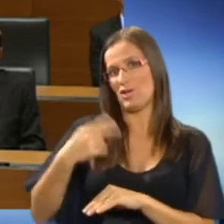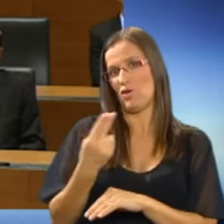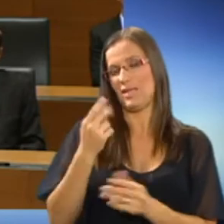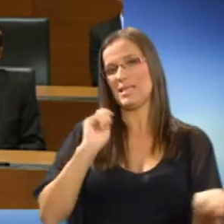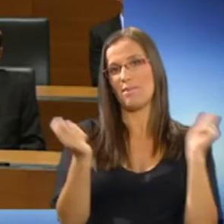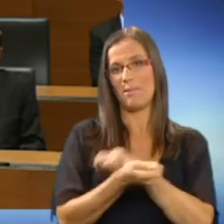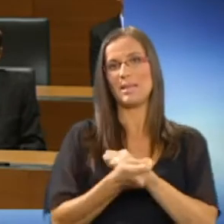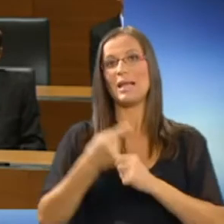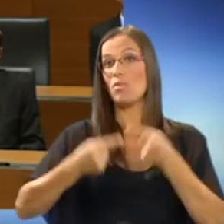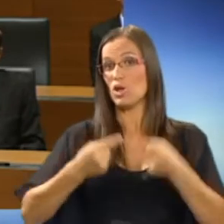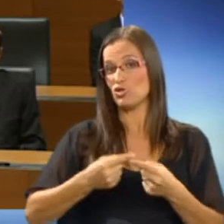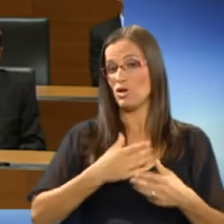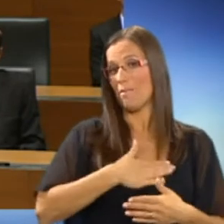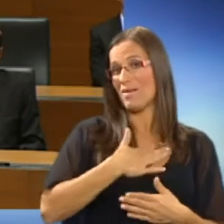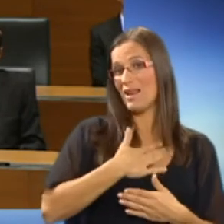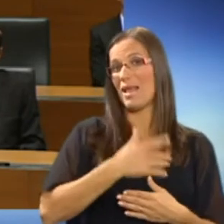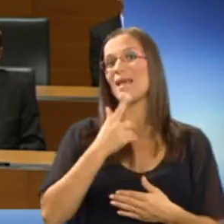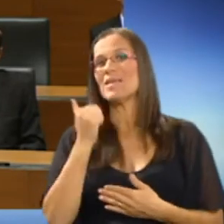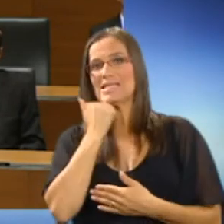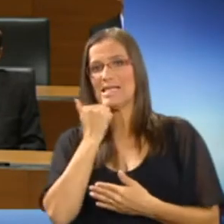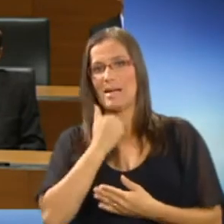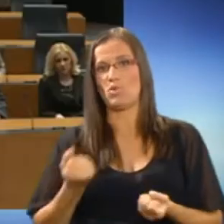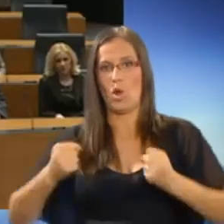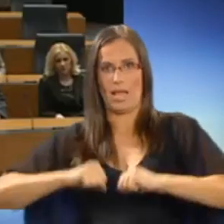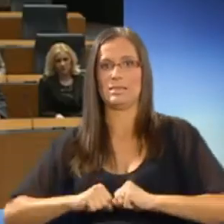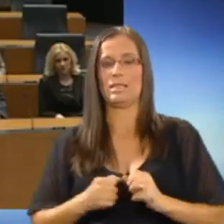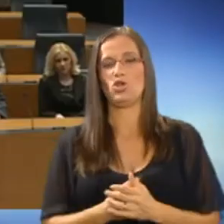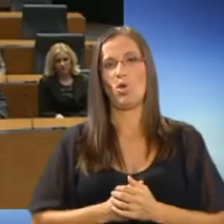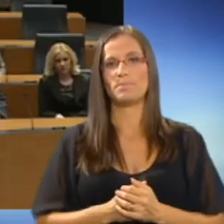politične privilegije v zasebno lastnino.